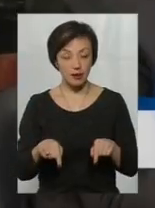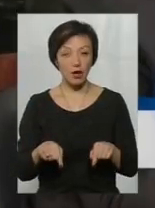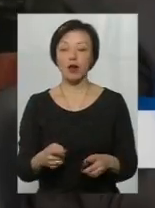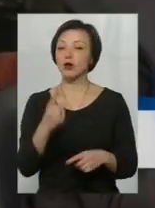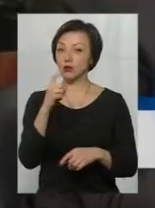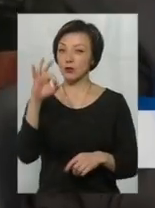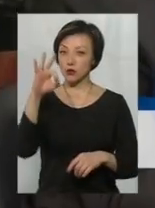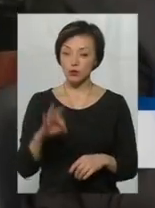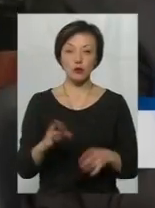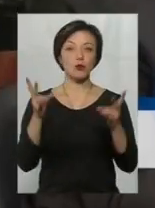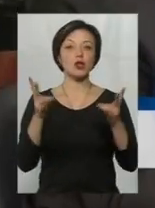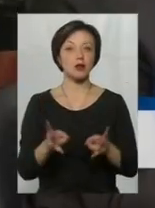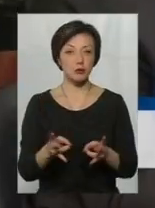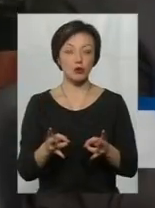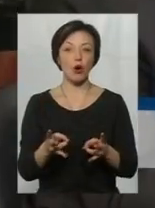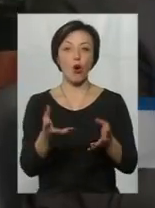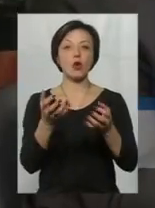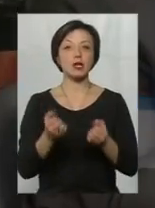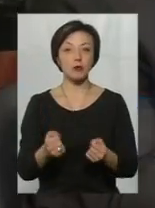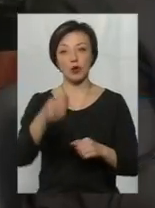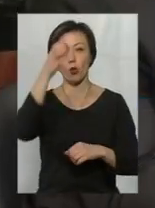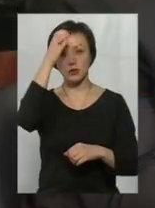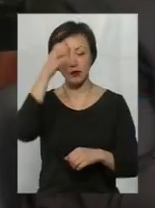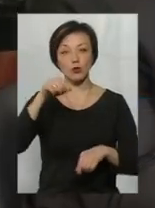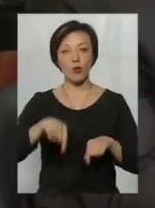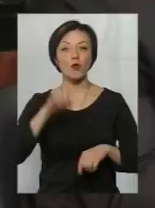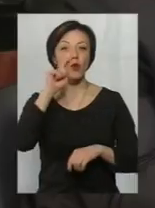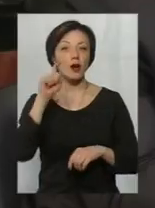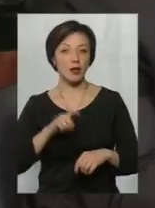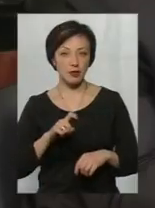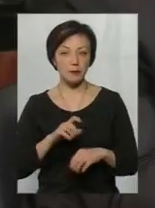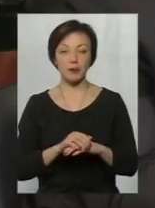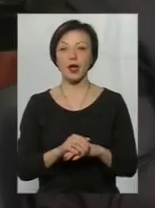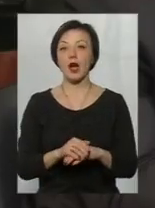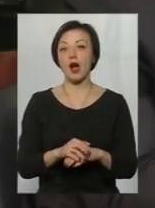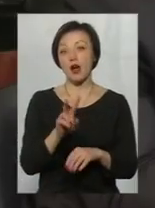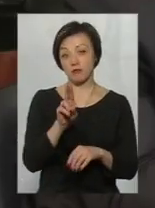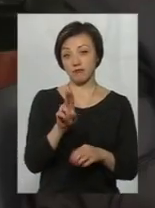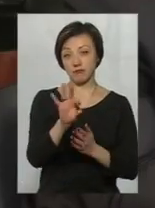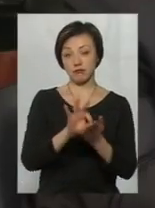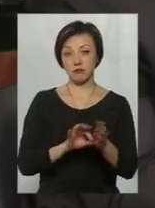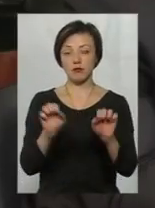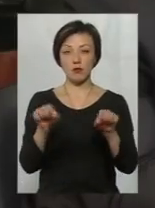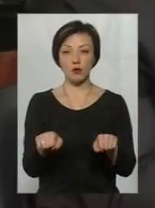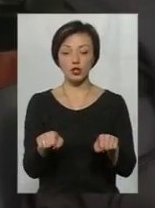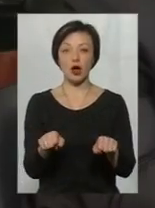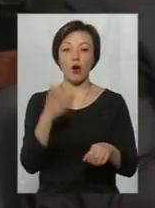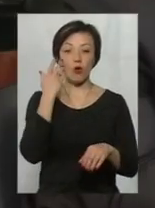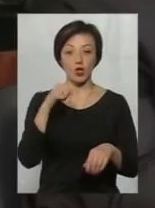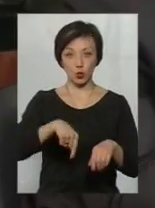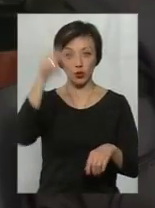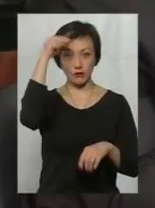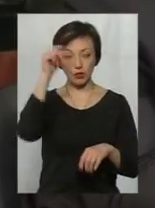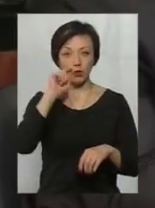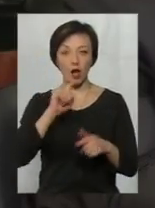безумовно, їй потрібно отримати освіту в Україні. Паралельно вона може або під час навчання в Україні,